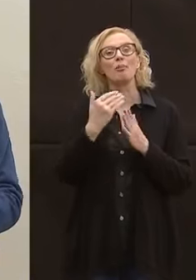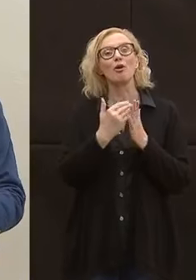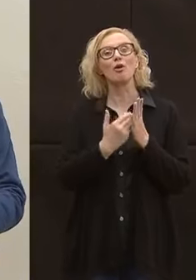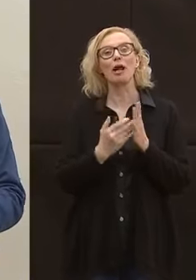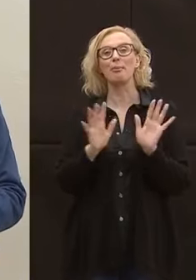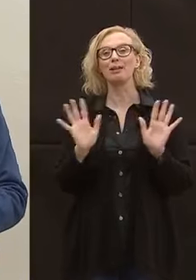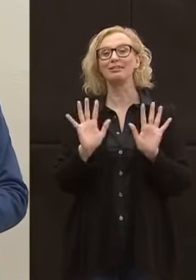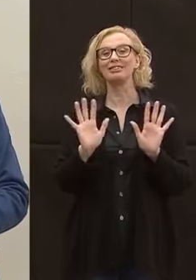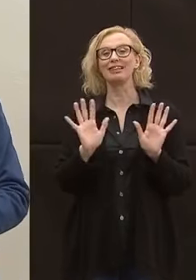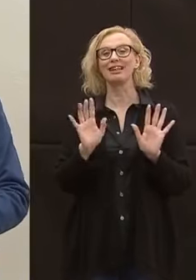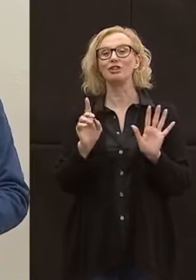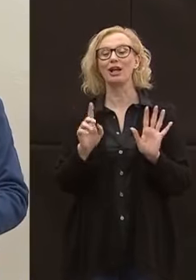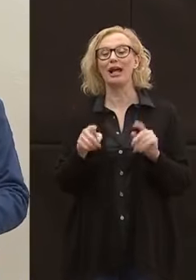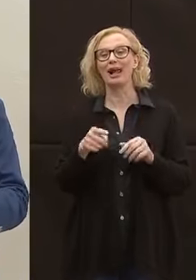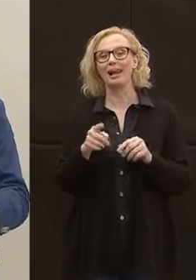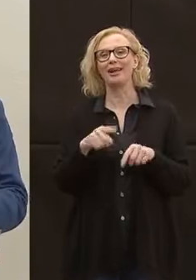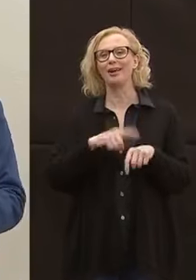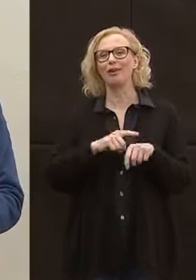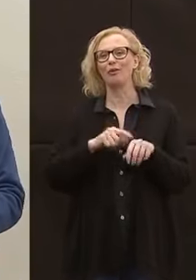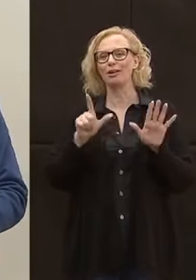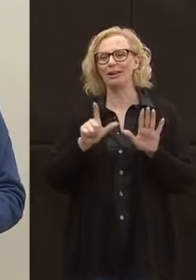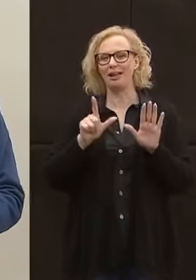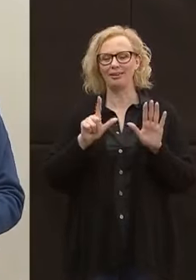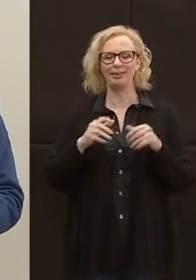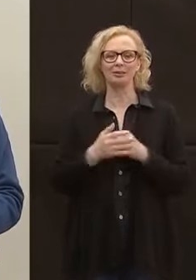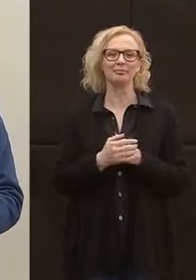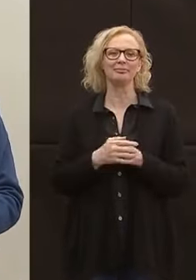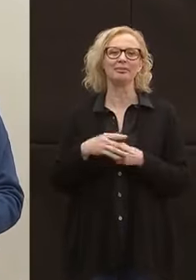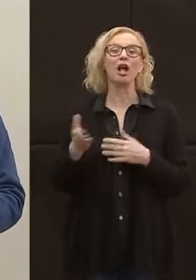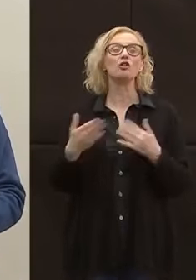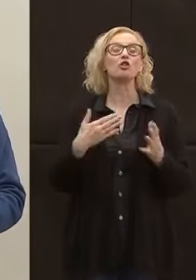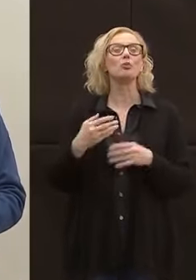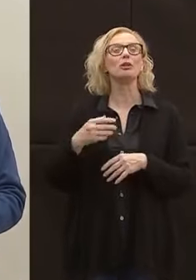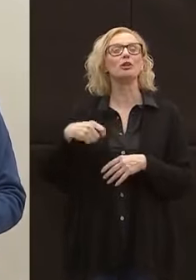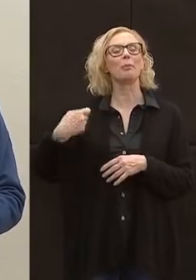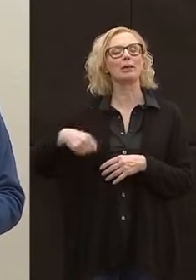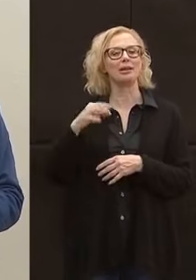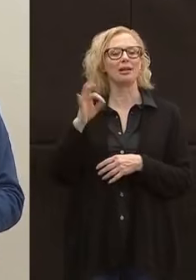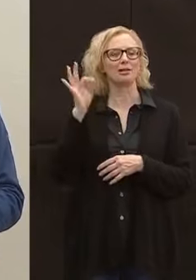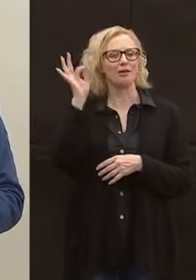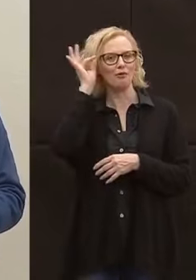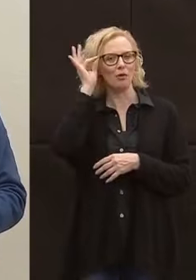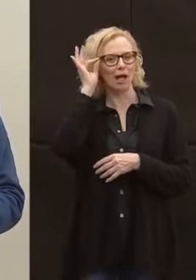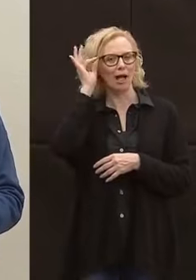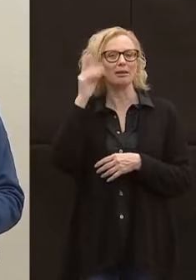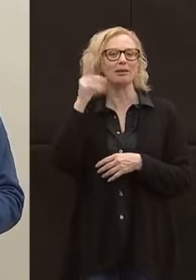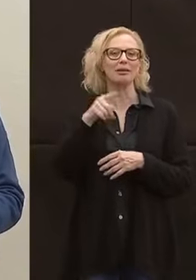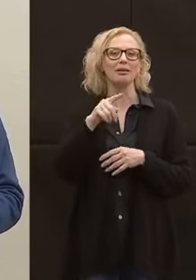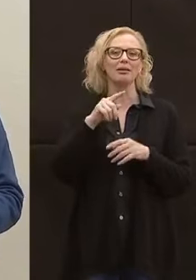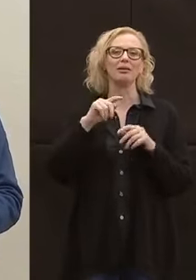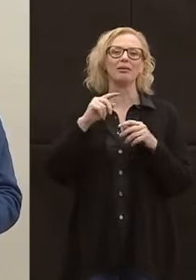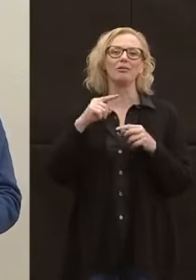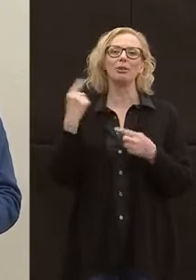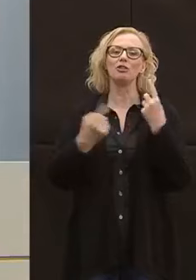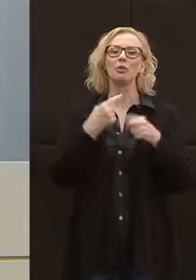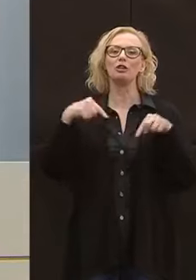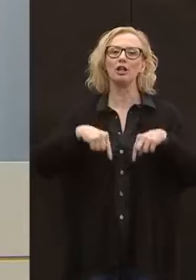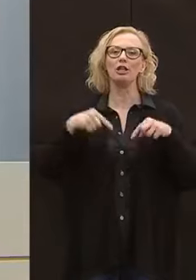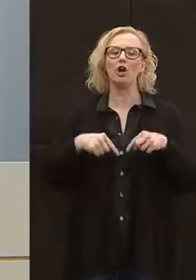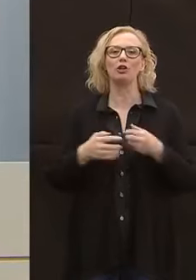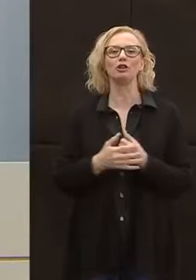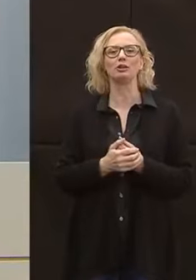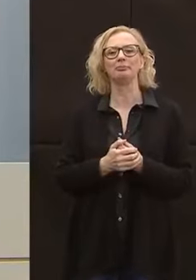telegiornali delle 19. Allora diamo subito il microfono al Presidente Fugati per il quadro relativo alla giornata odierna.